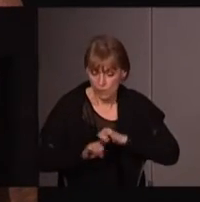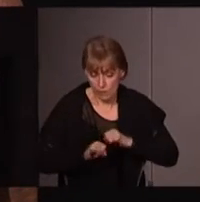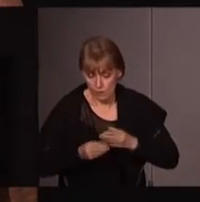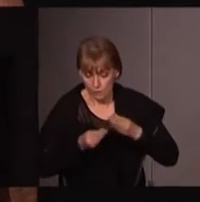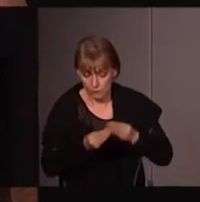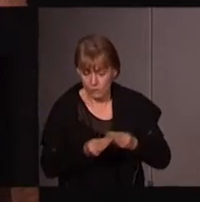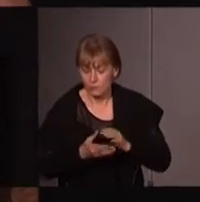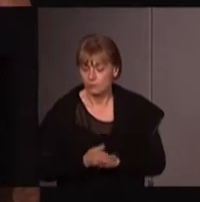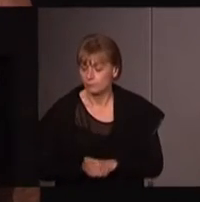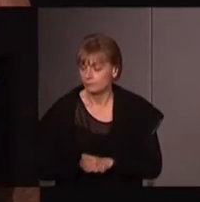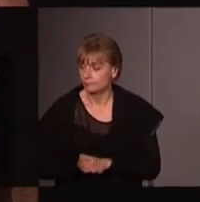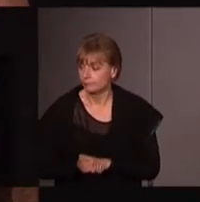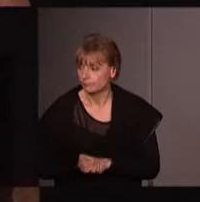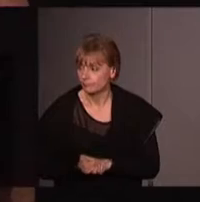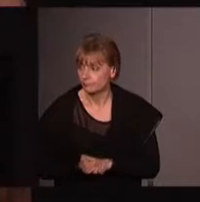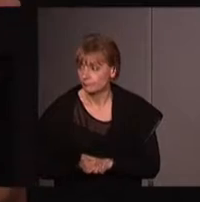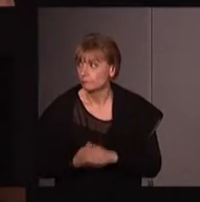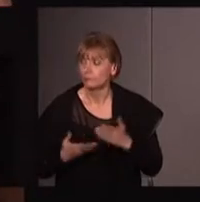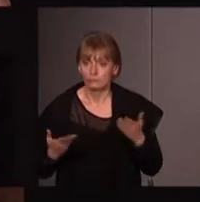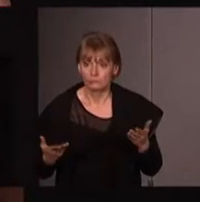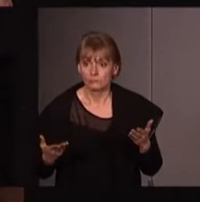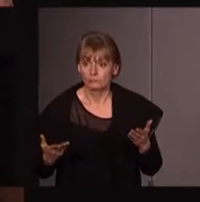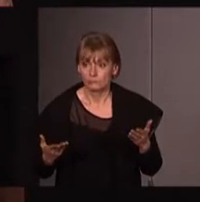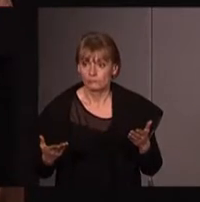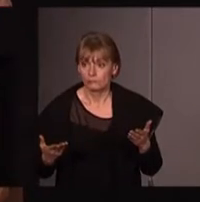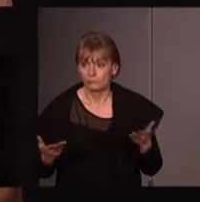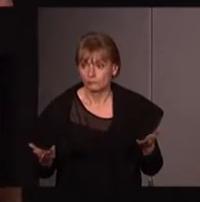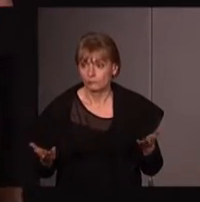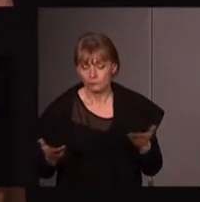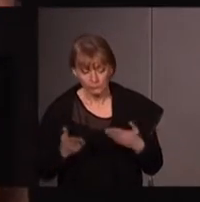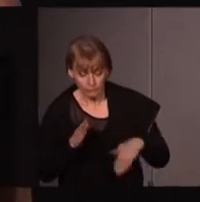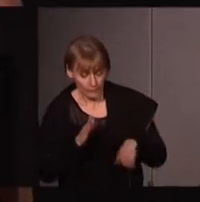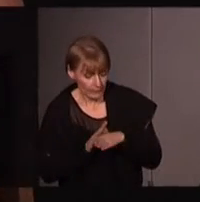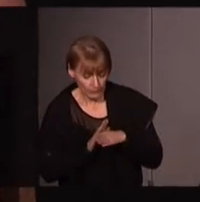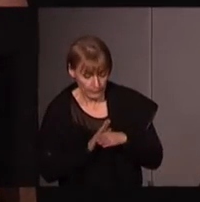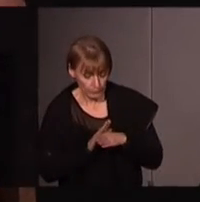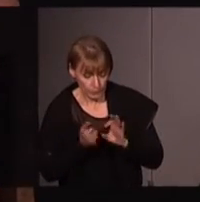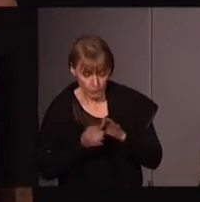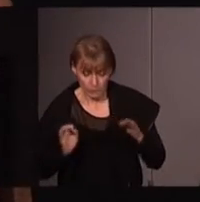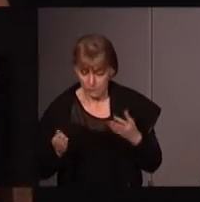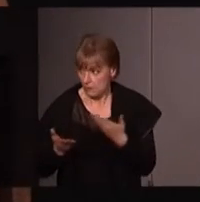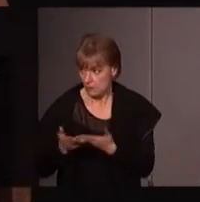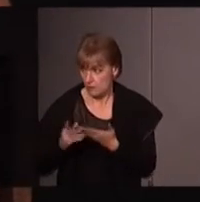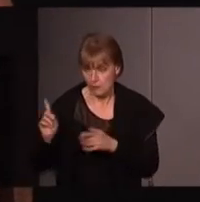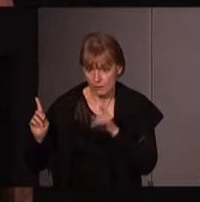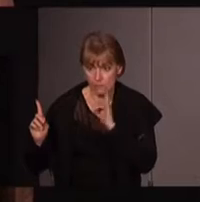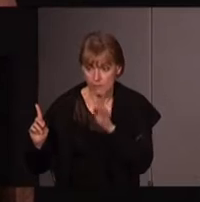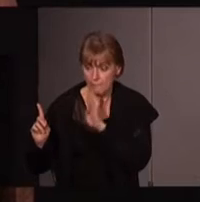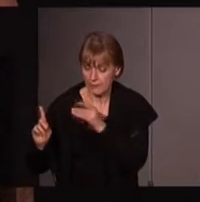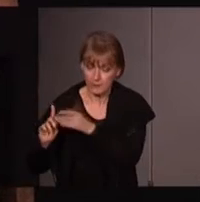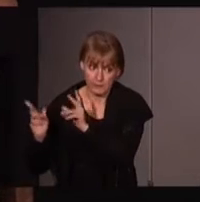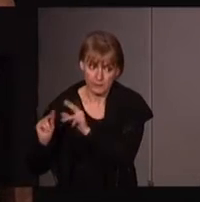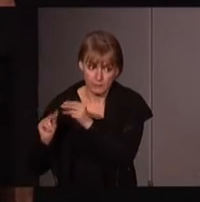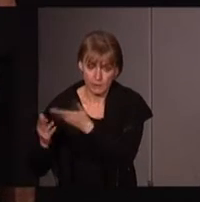Marie Dely, et qui a ensuite a fait... Le vrai début de cette histoire-là, c'est celui que vous a raconté Bénédicte, à savoir que